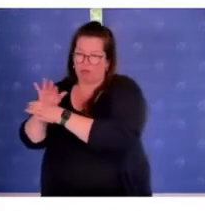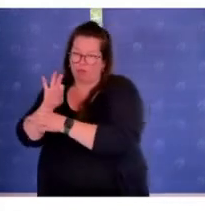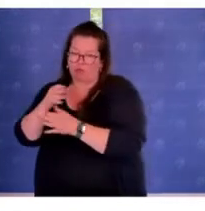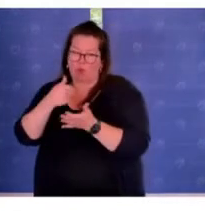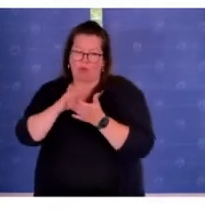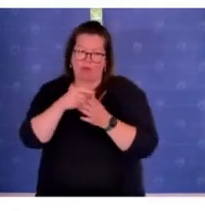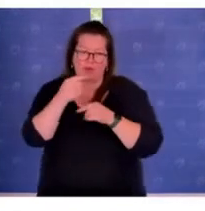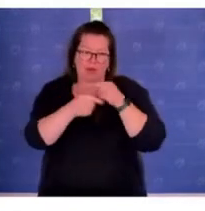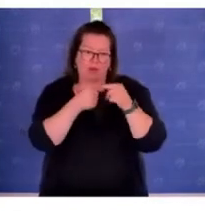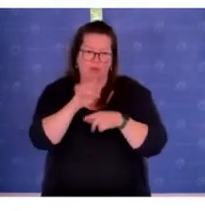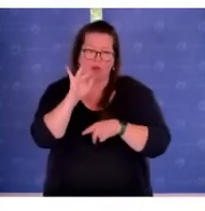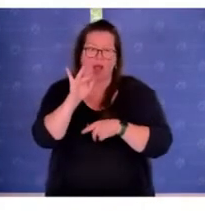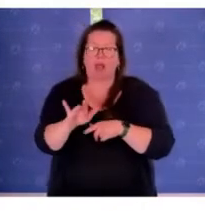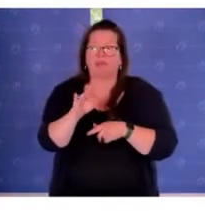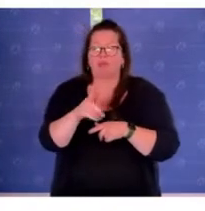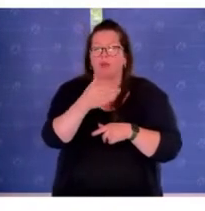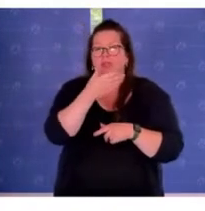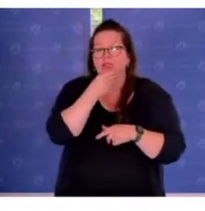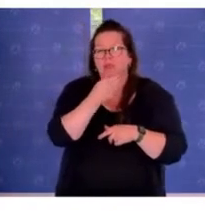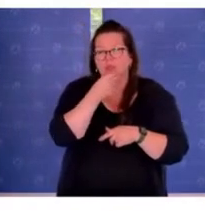Antisemitismusprävention.